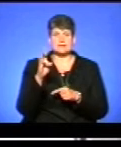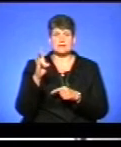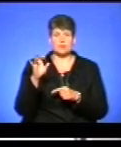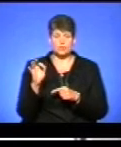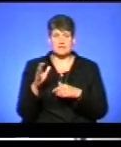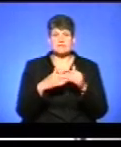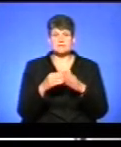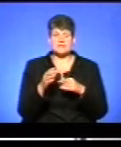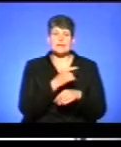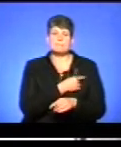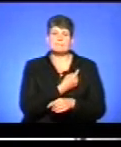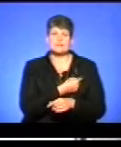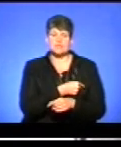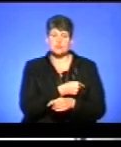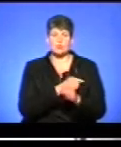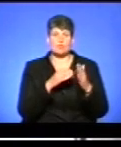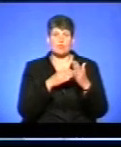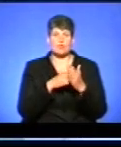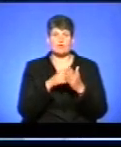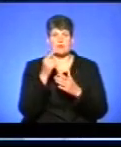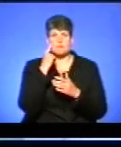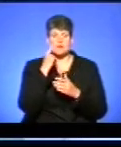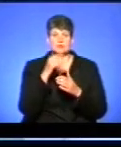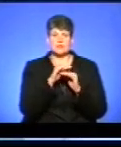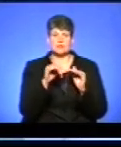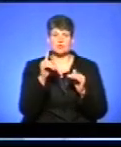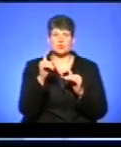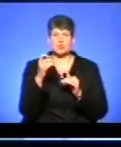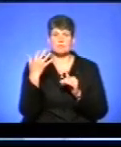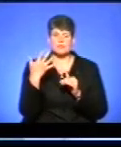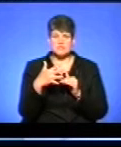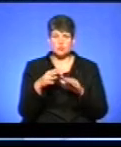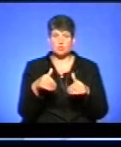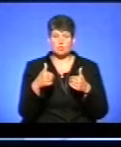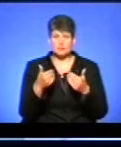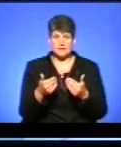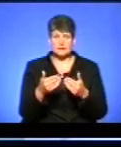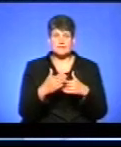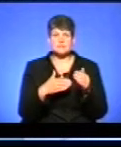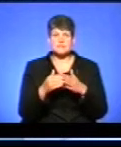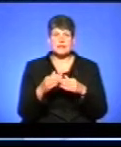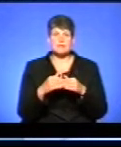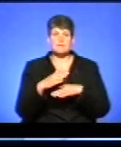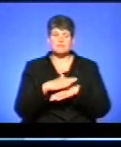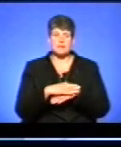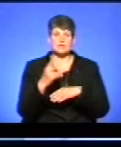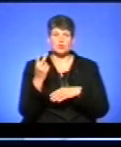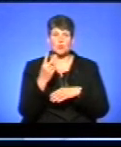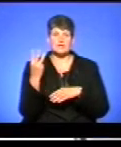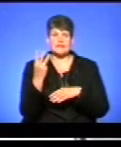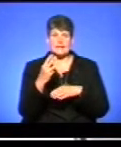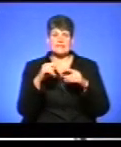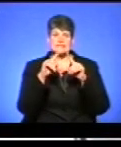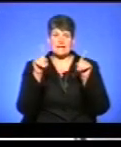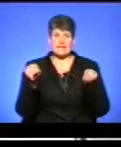спеціальності медичні, пороговий бал на рівні 150, для того, щоб подати на спеціальні предмети, другий і третій сертифікат.